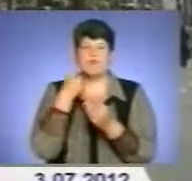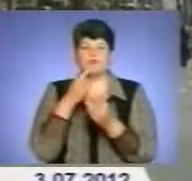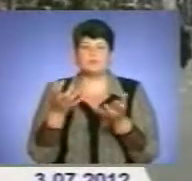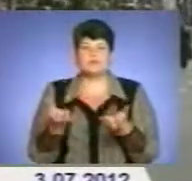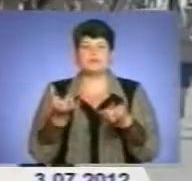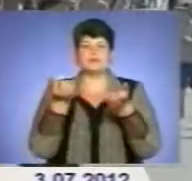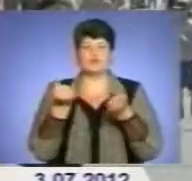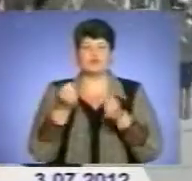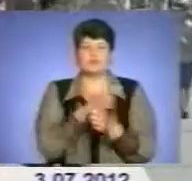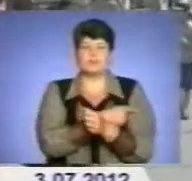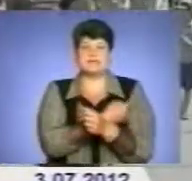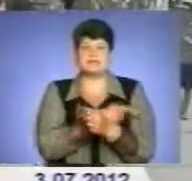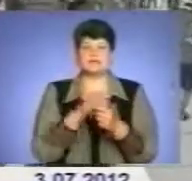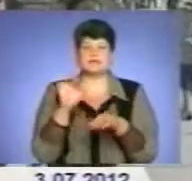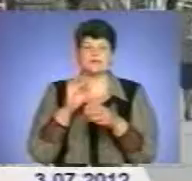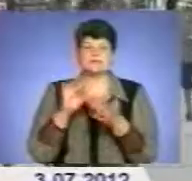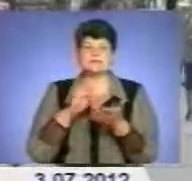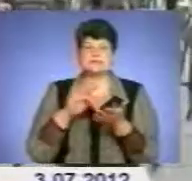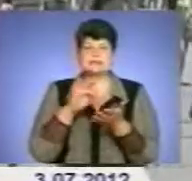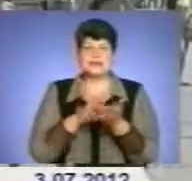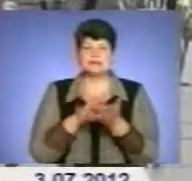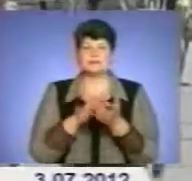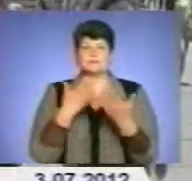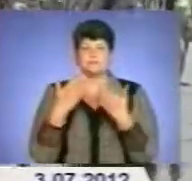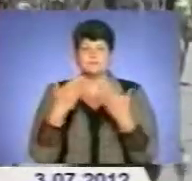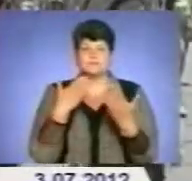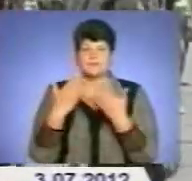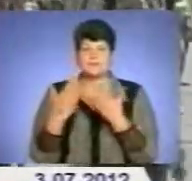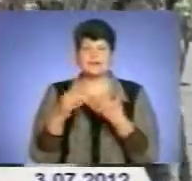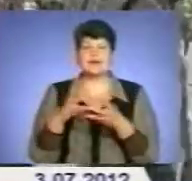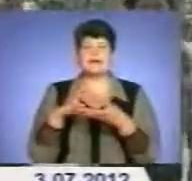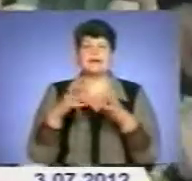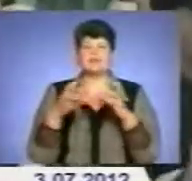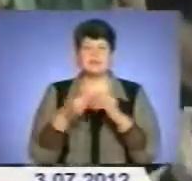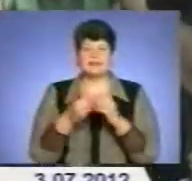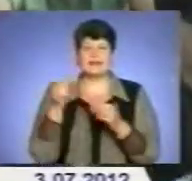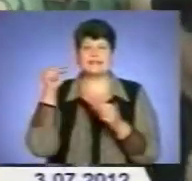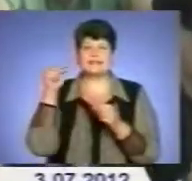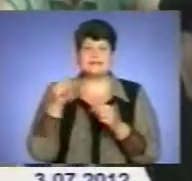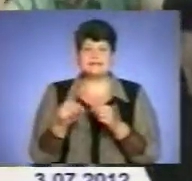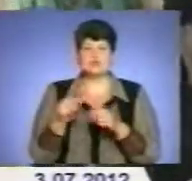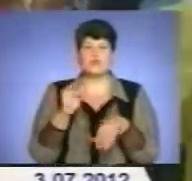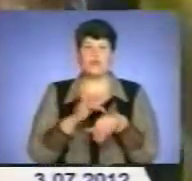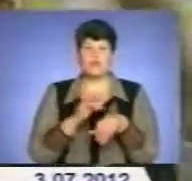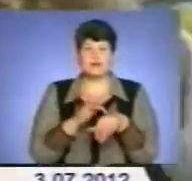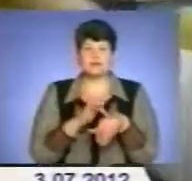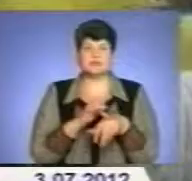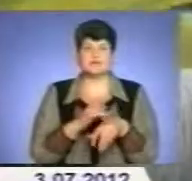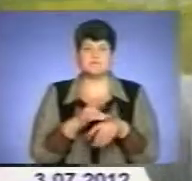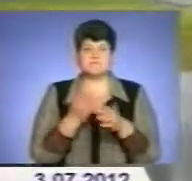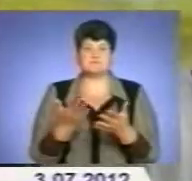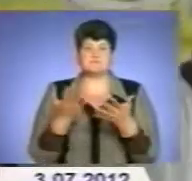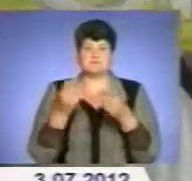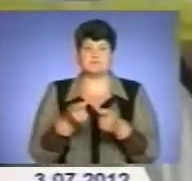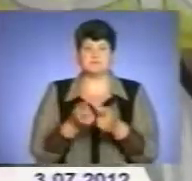центрах, допомагали з транспортом, у фан-зонах, кемпінгах. Як результат, тисячі іноземних вболівальників відкрили для себе яскраву, доброзичливу та